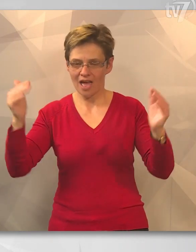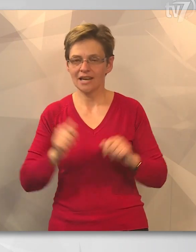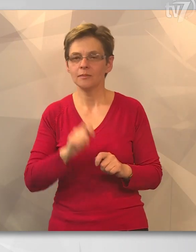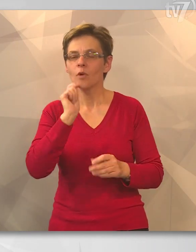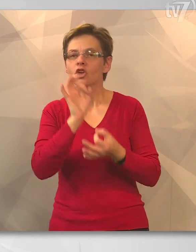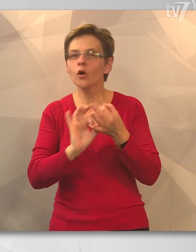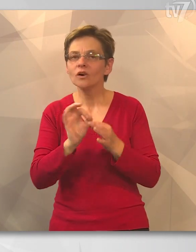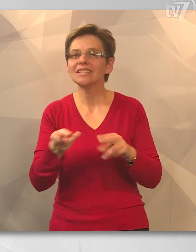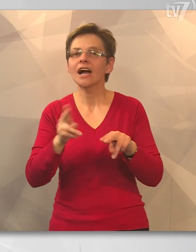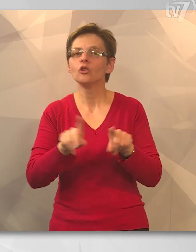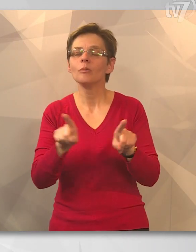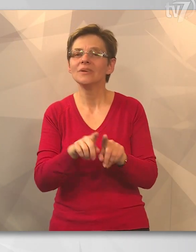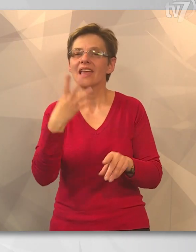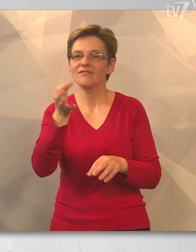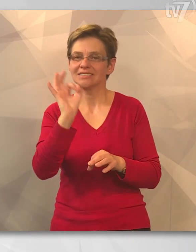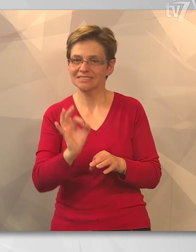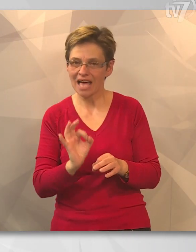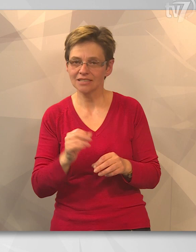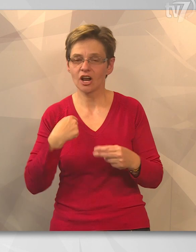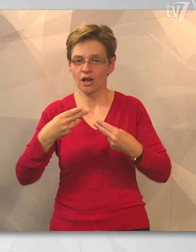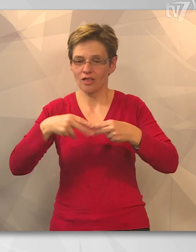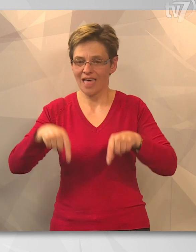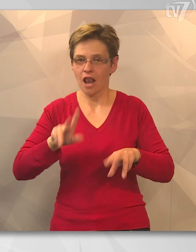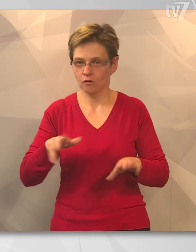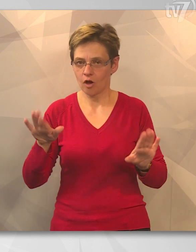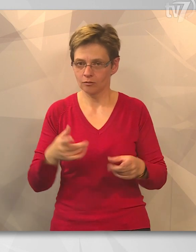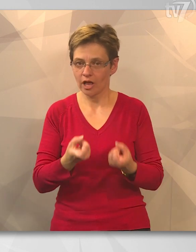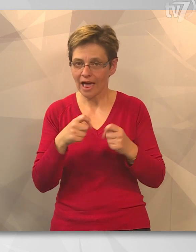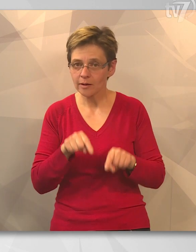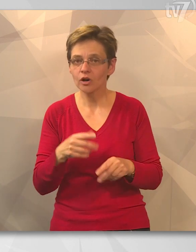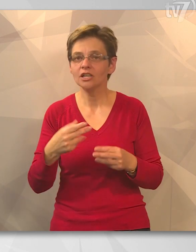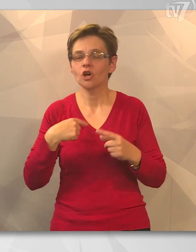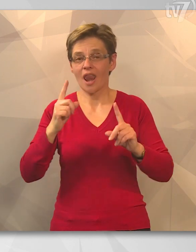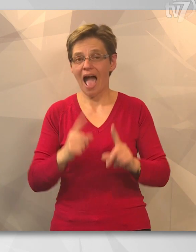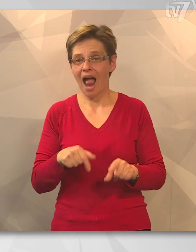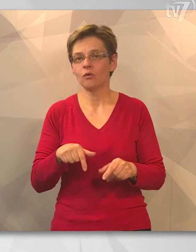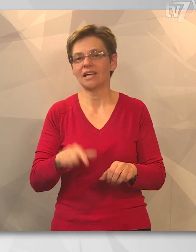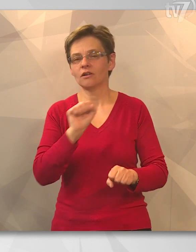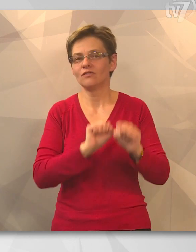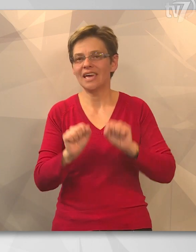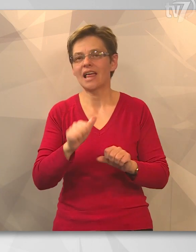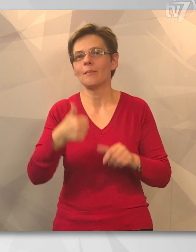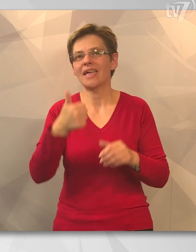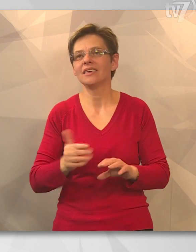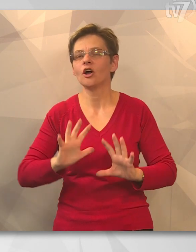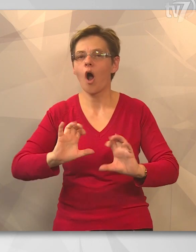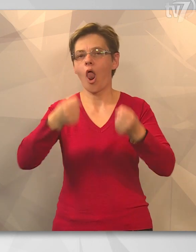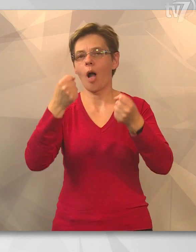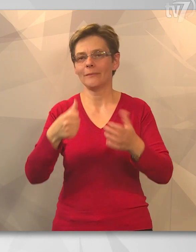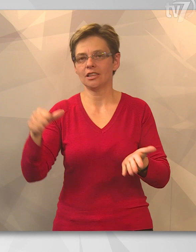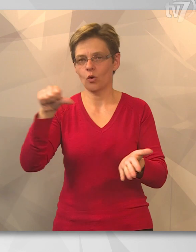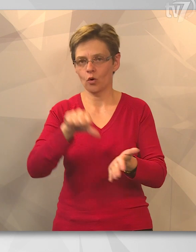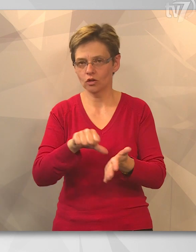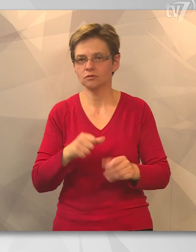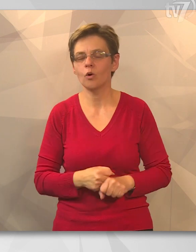Magyarország több mint 40 százalék a túzokállománynak a nemzeti parkunkban él, és itt, ahol állunk, ez a magyar túzokvédelmnek is az egyik